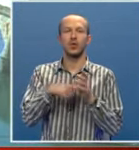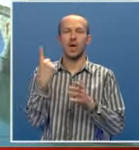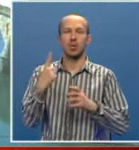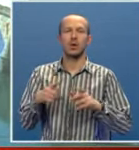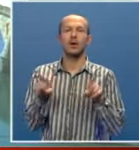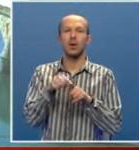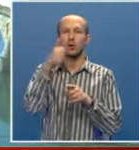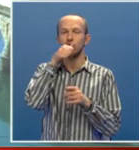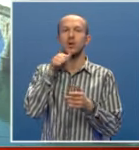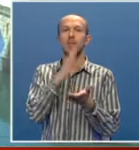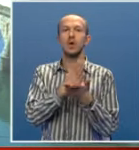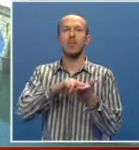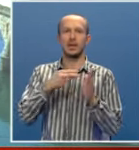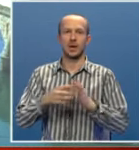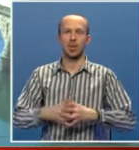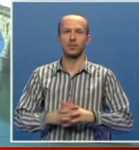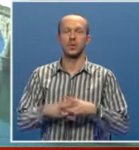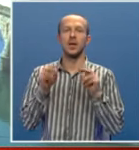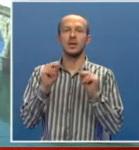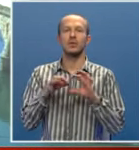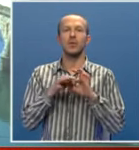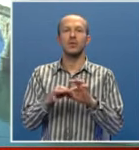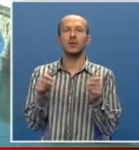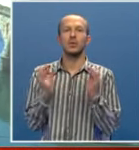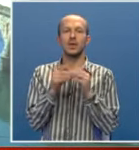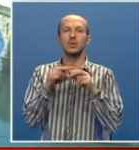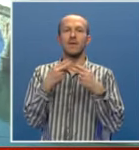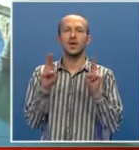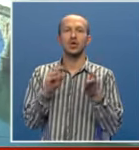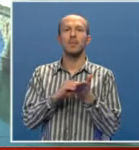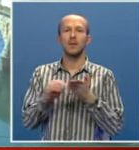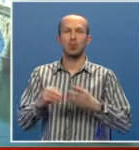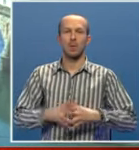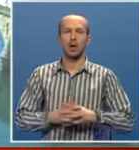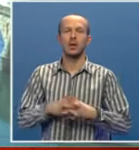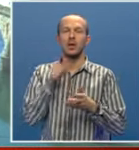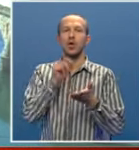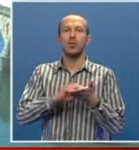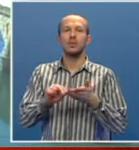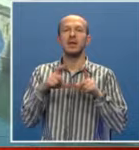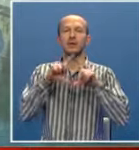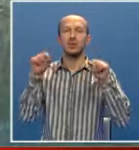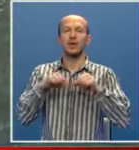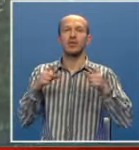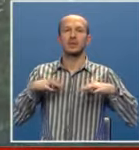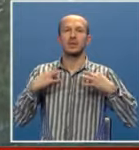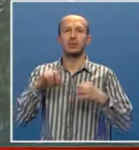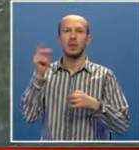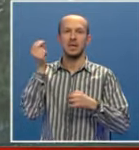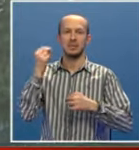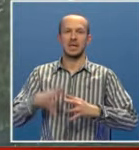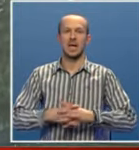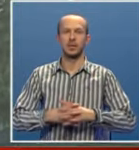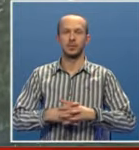januara kao što je i planirano. Nastava će se odvijati u skladu sa važećim preporukama i uputstvima Instituta za javno zdravstvo